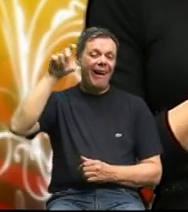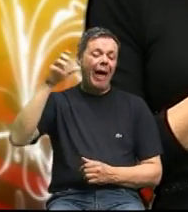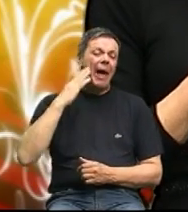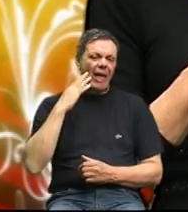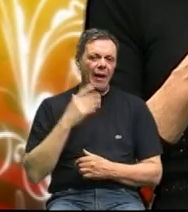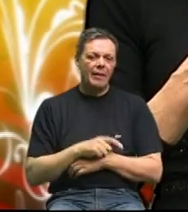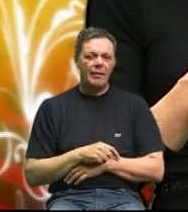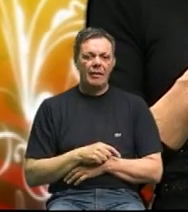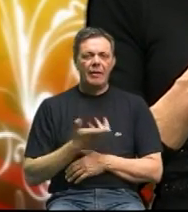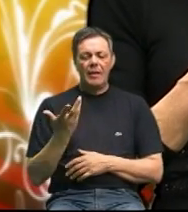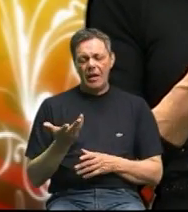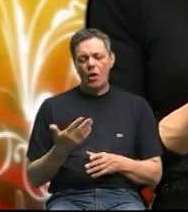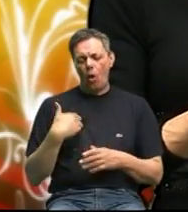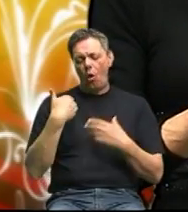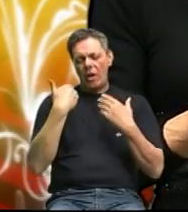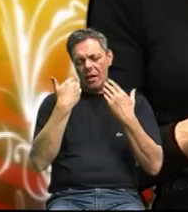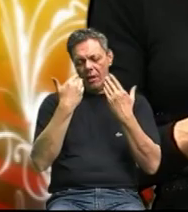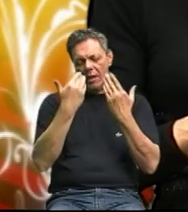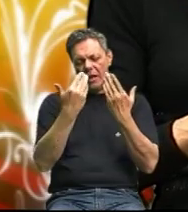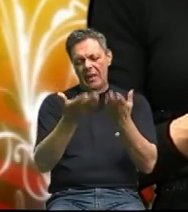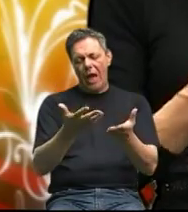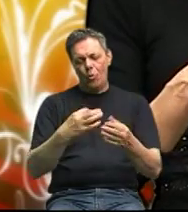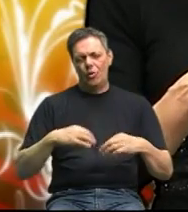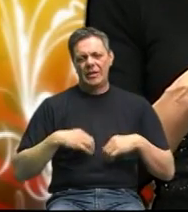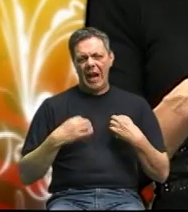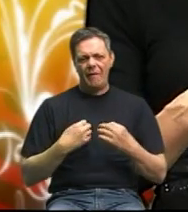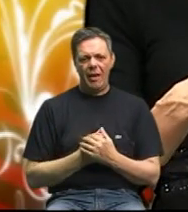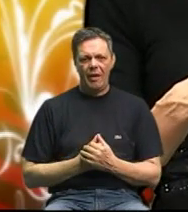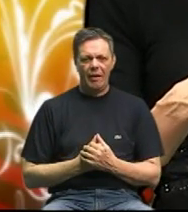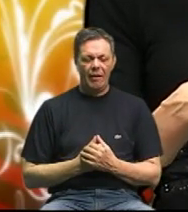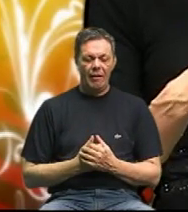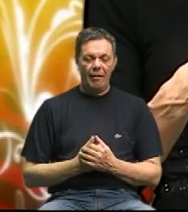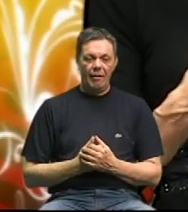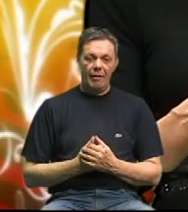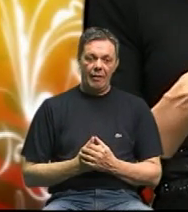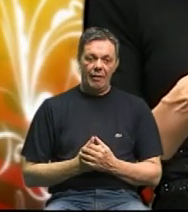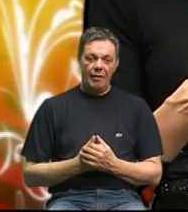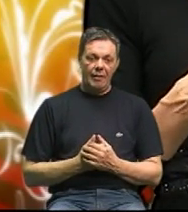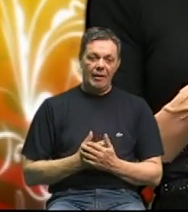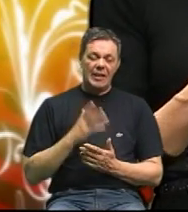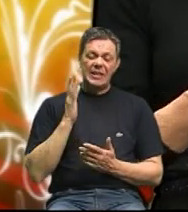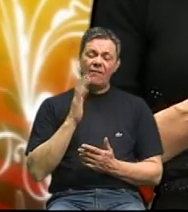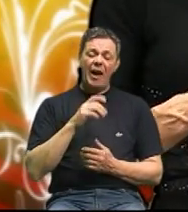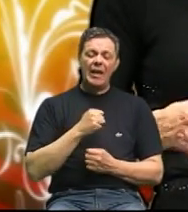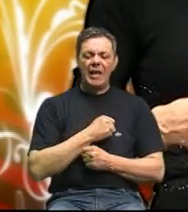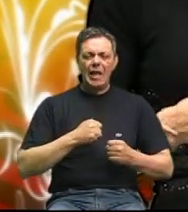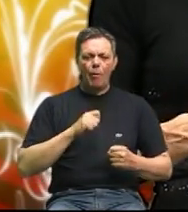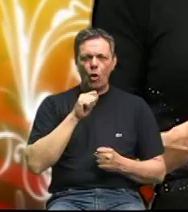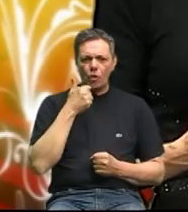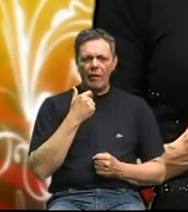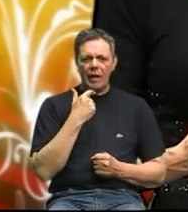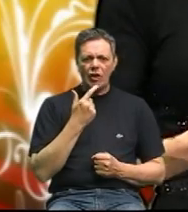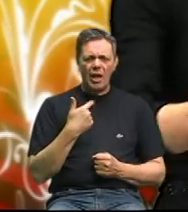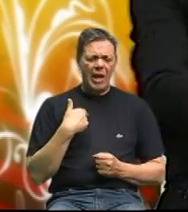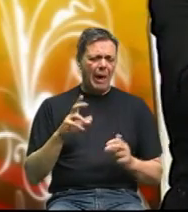proizvody dodaju tijelu zdravlje zdravlje ali čovjek svaki debel čovjek kaže no sad ne